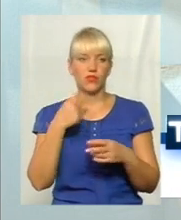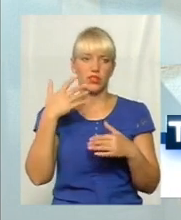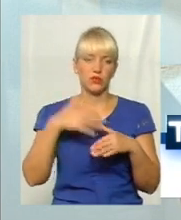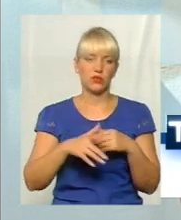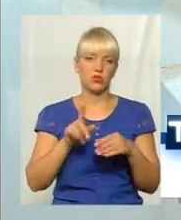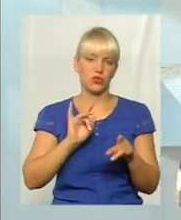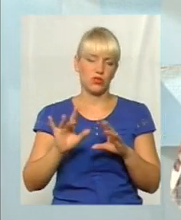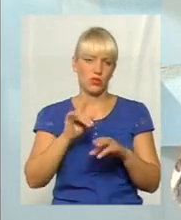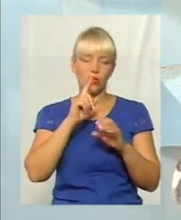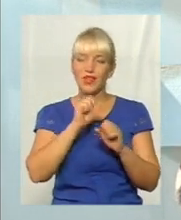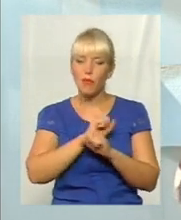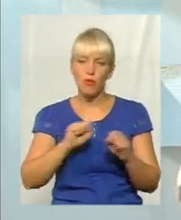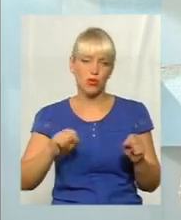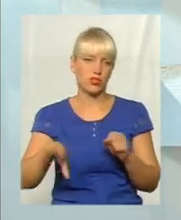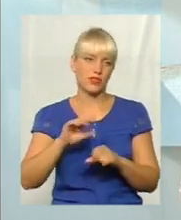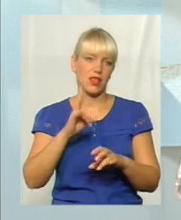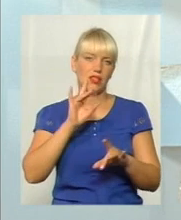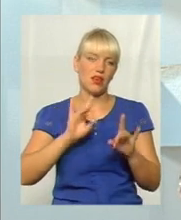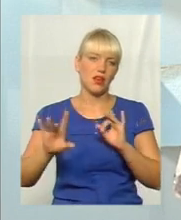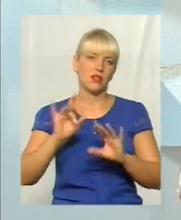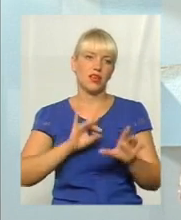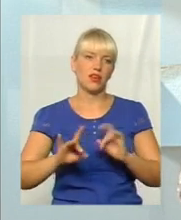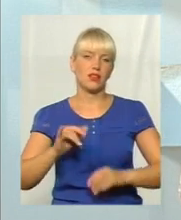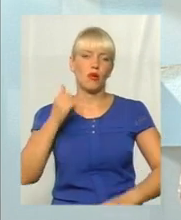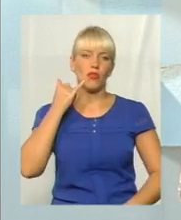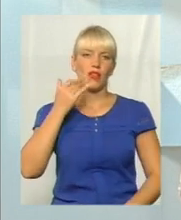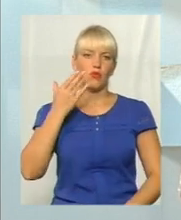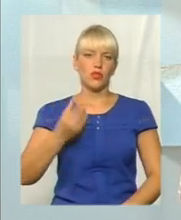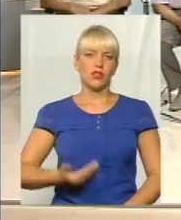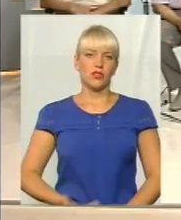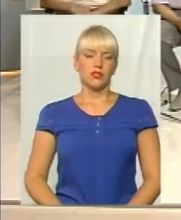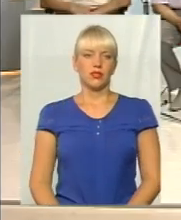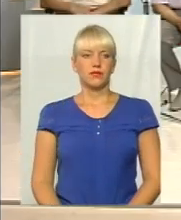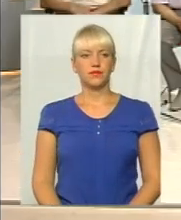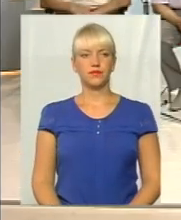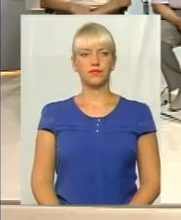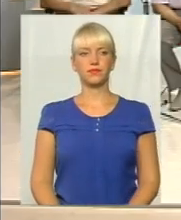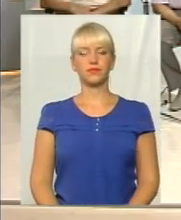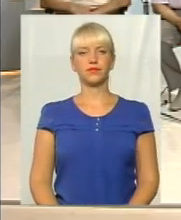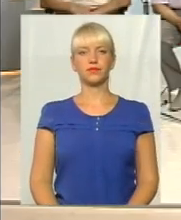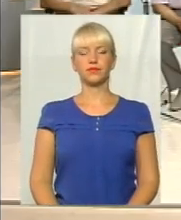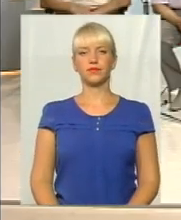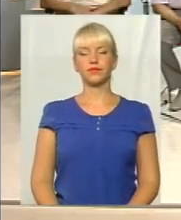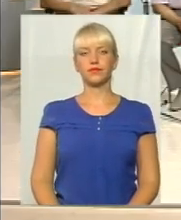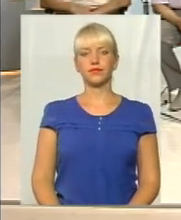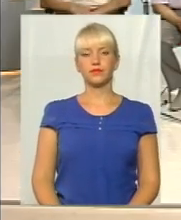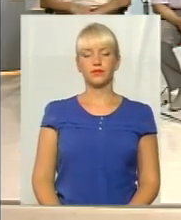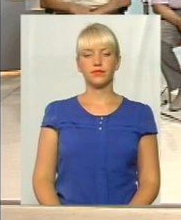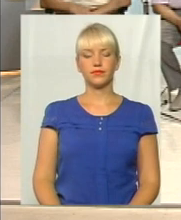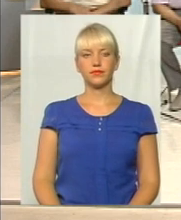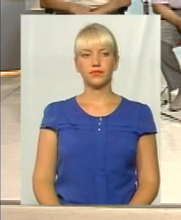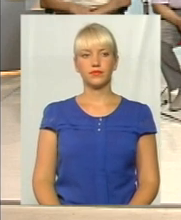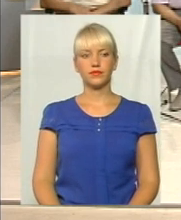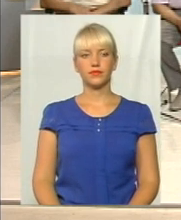що реклама, але не можна все зводити тільки до... Дякую, пані Ларисо, у нас ще є один оглядач, слухач на телефонному зв'язку, давайте його